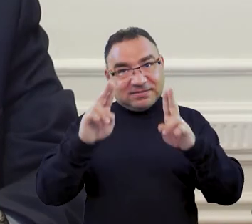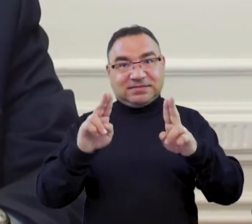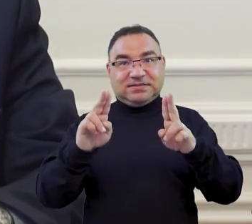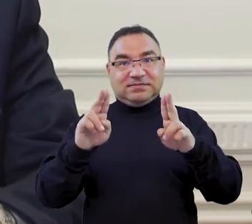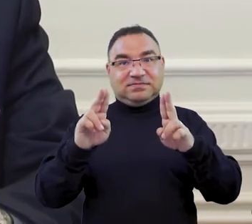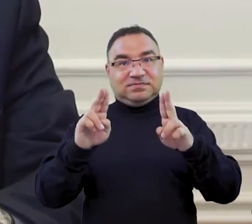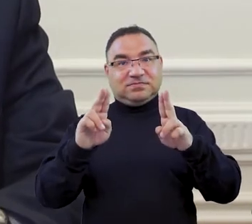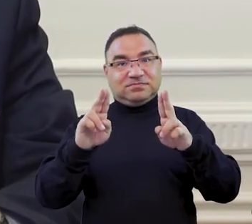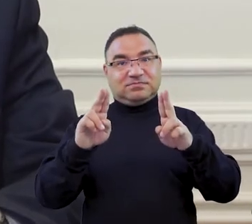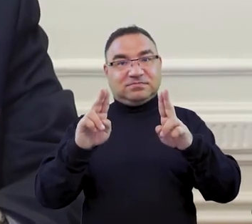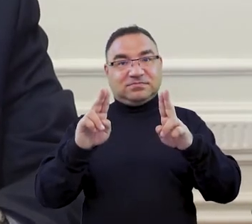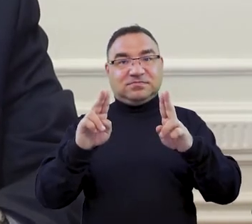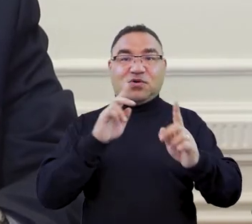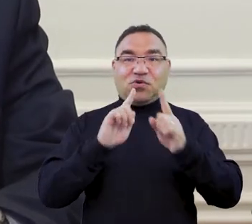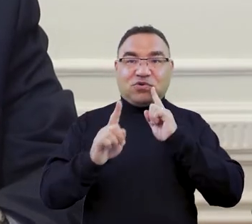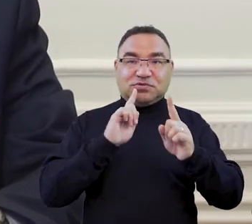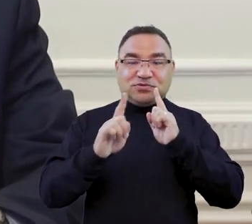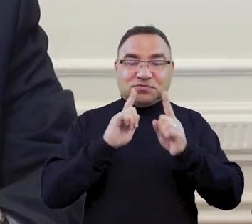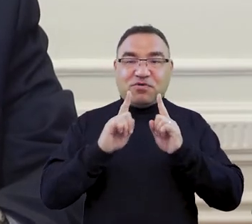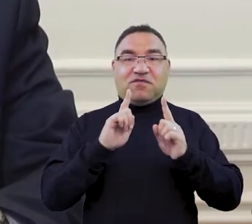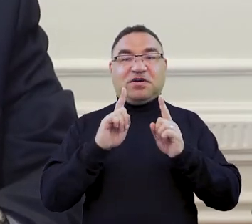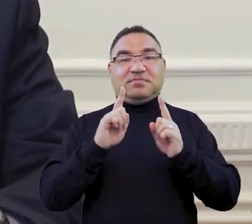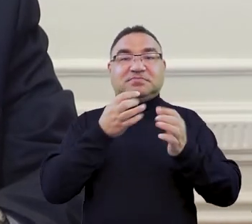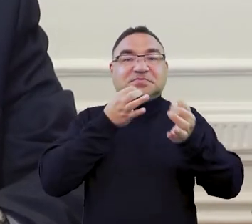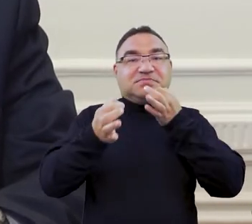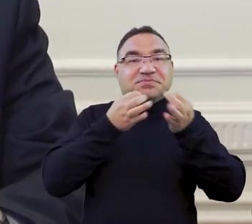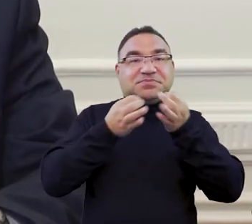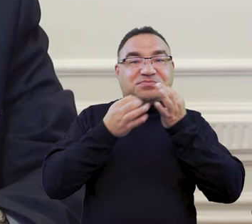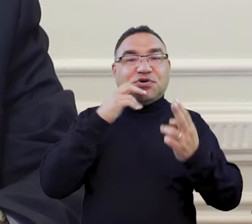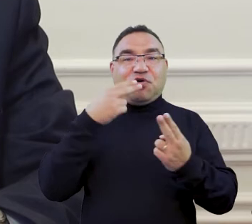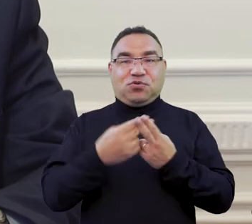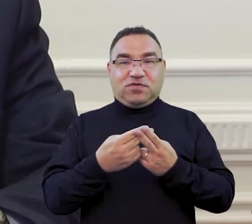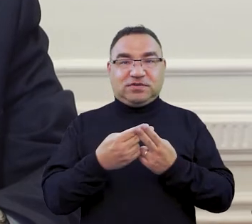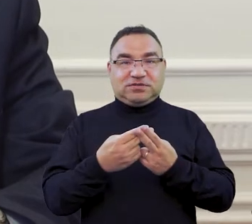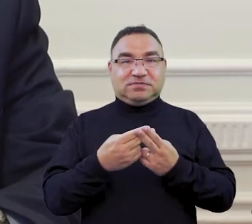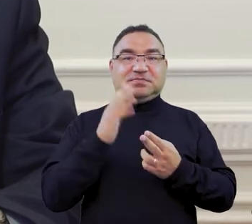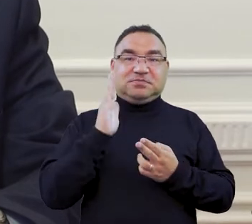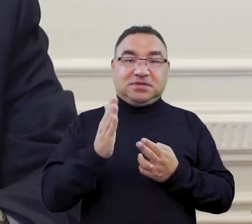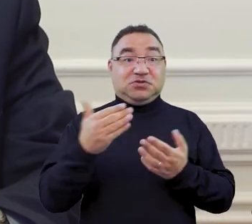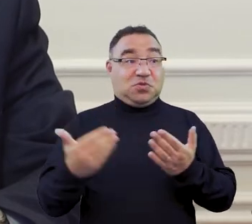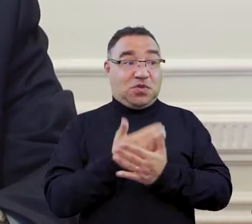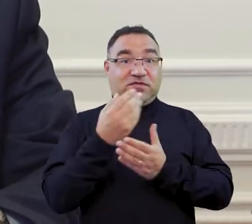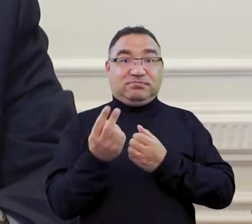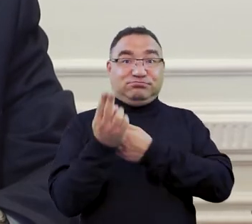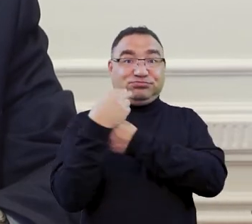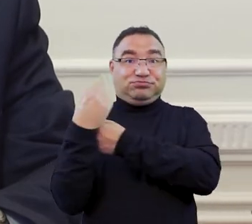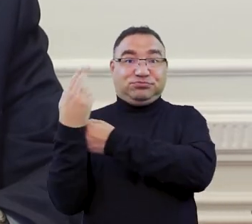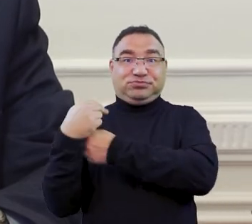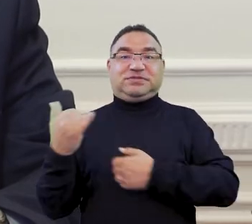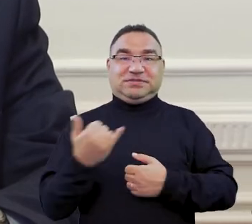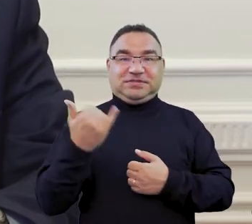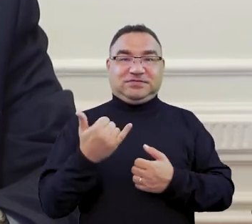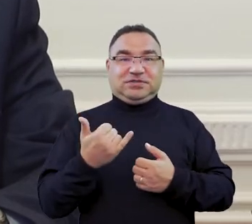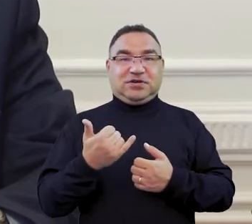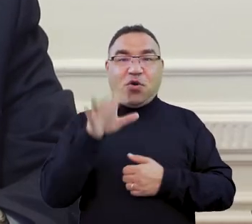nadzieję, że w miarę naszej rozmowy odpowiedzi na pytania będzie przybywało uczestników, bo tak z